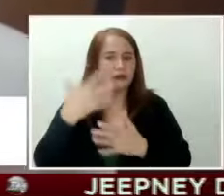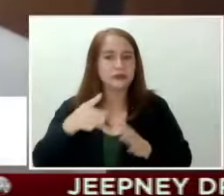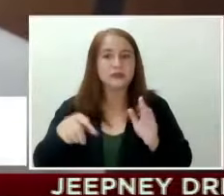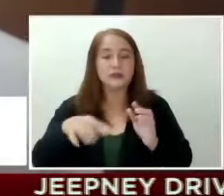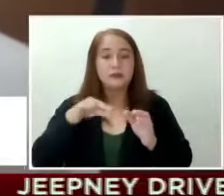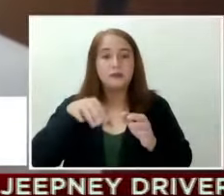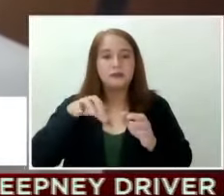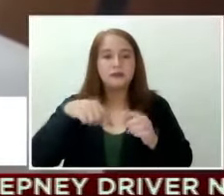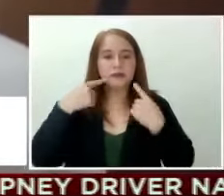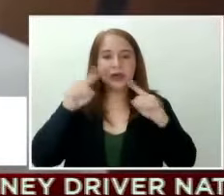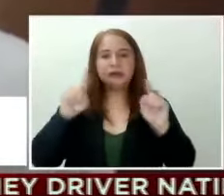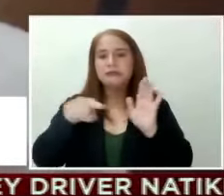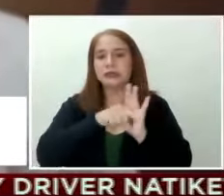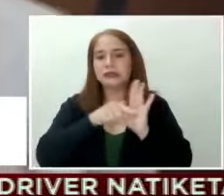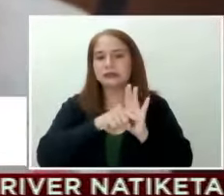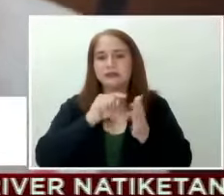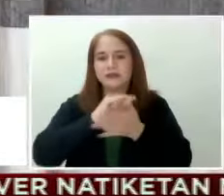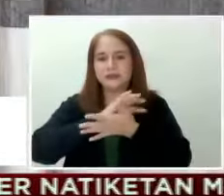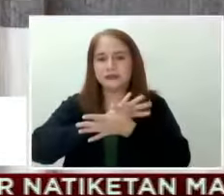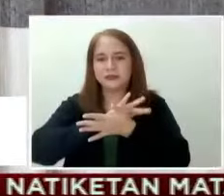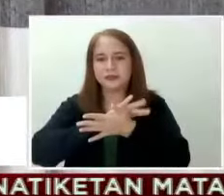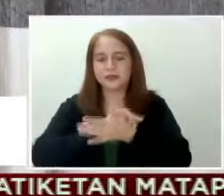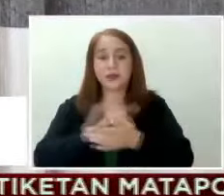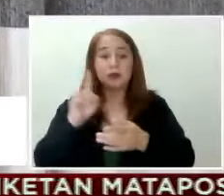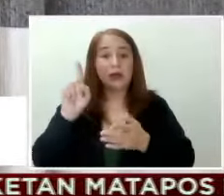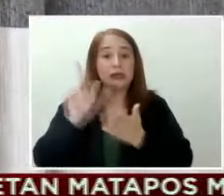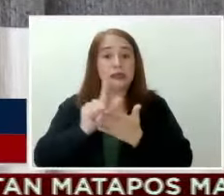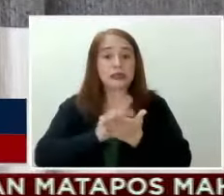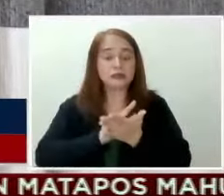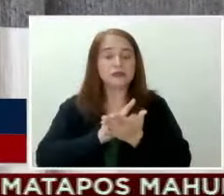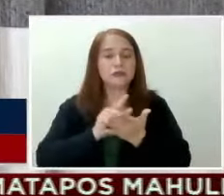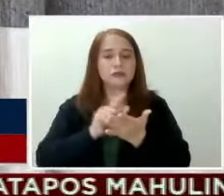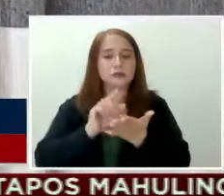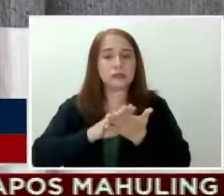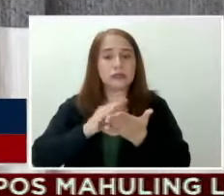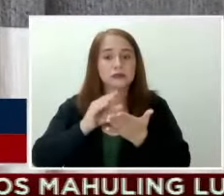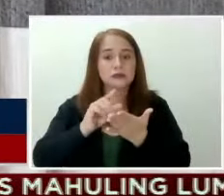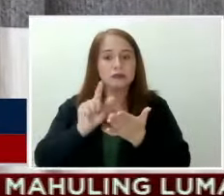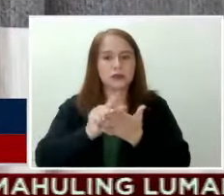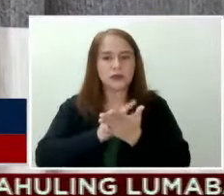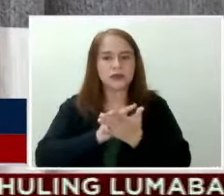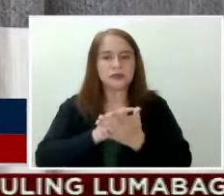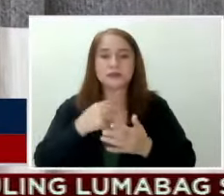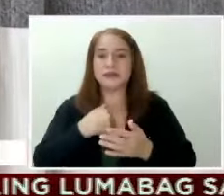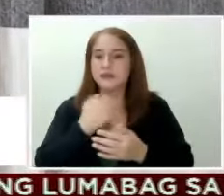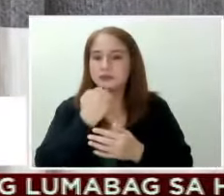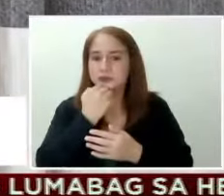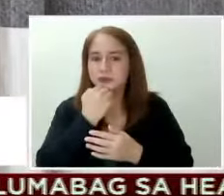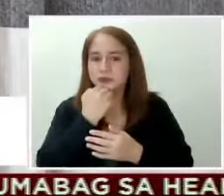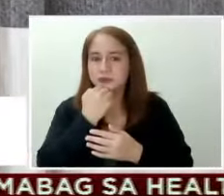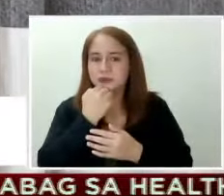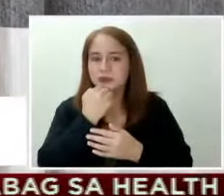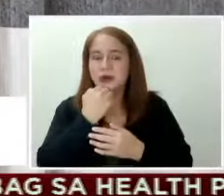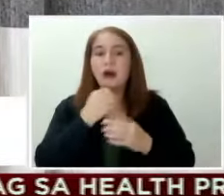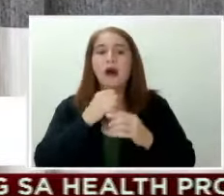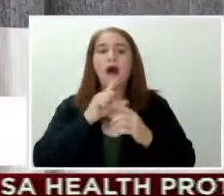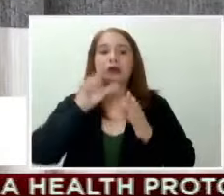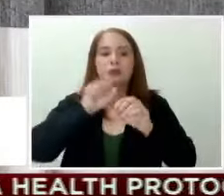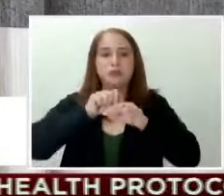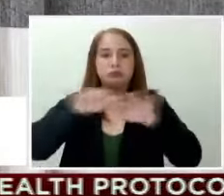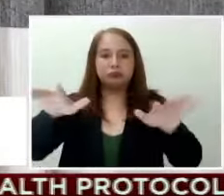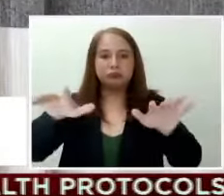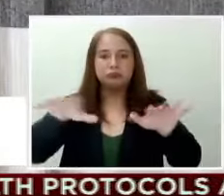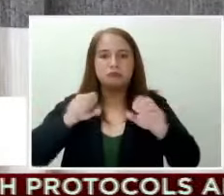siya sa virus. Isang lesson din yung isang pagkakamalilang damay lahat kasi di ba, ang